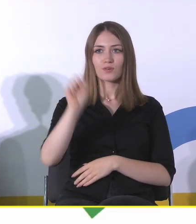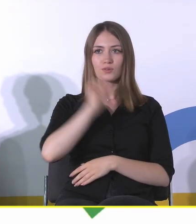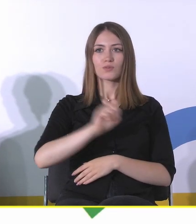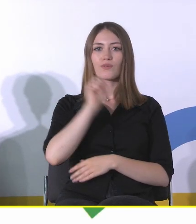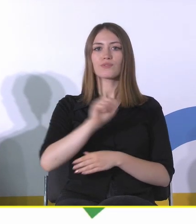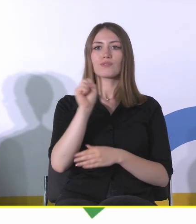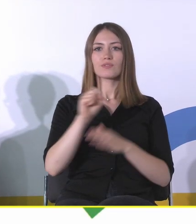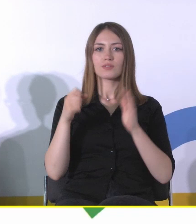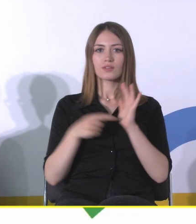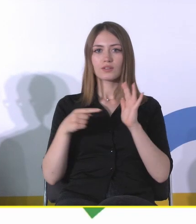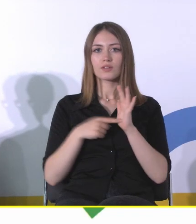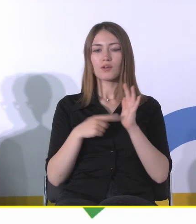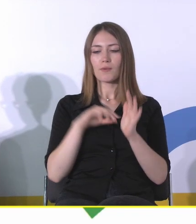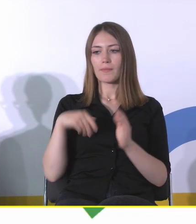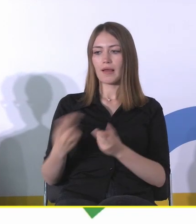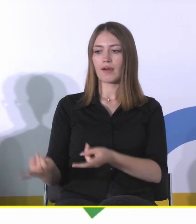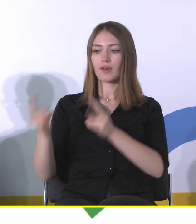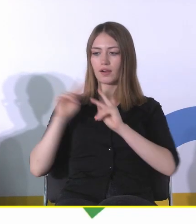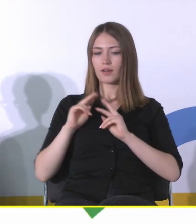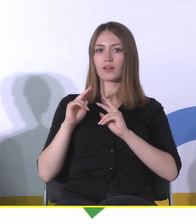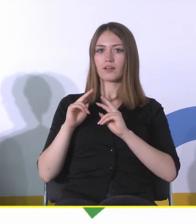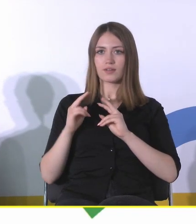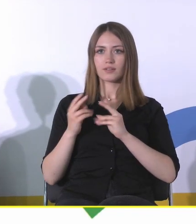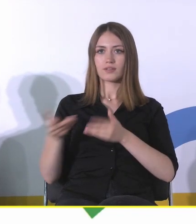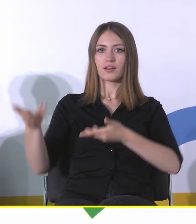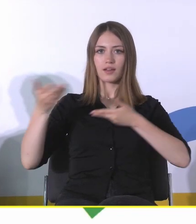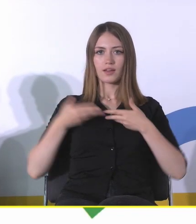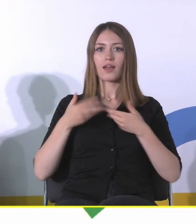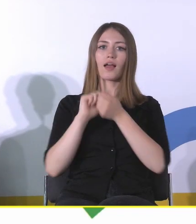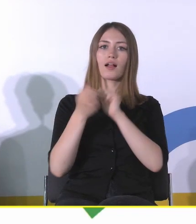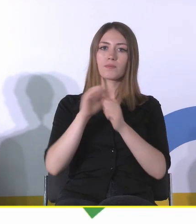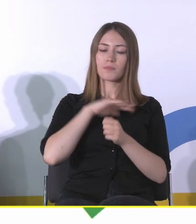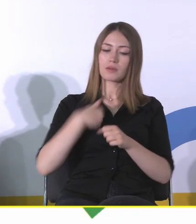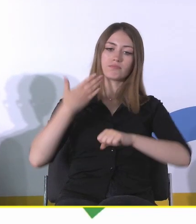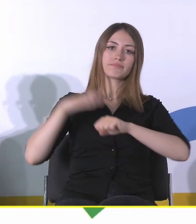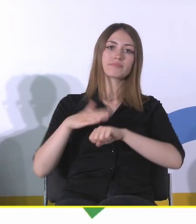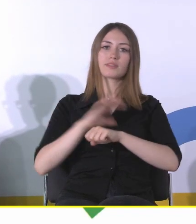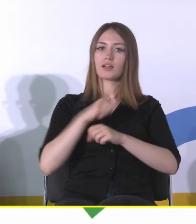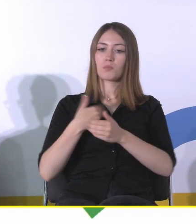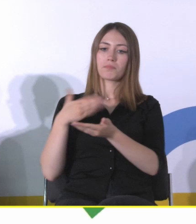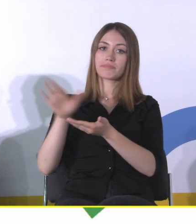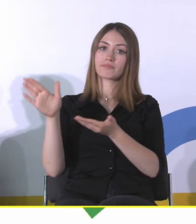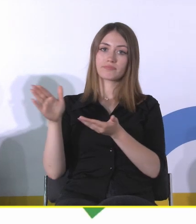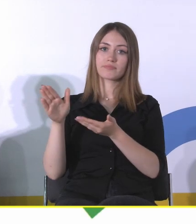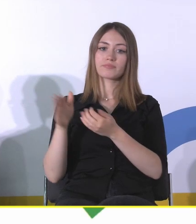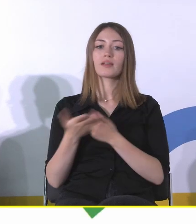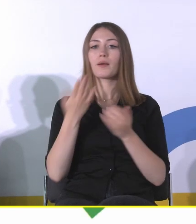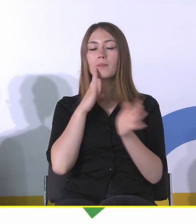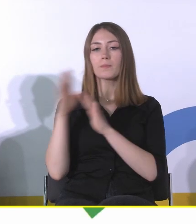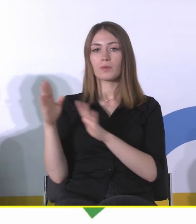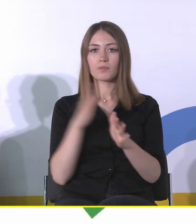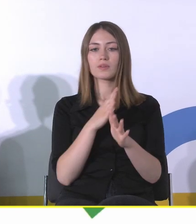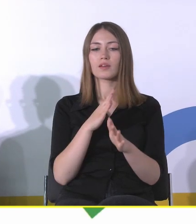które na nas spada, zostaje nam dane i albo je akceptujemy, albo je odrzucamy. I podobnie jak w